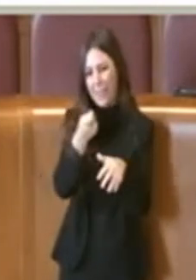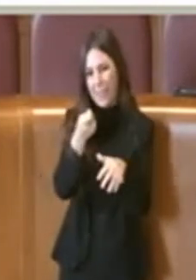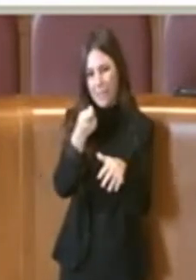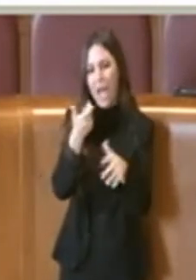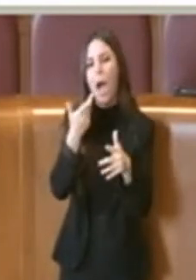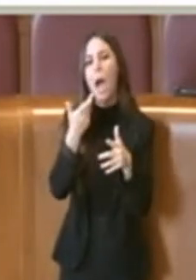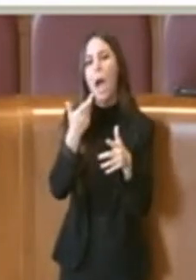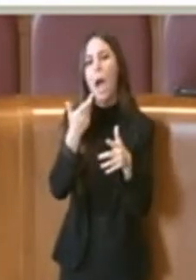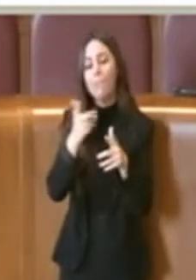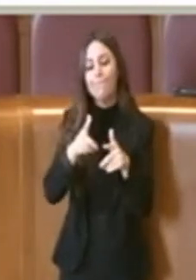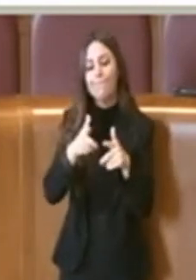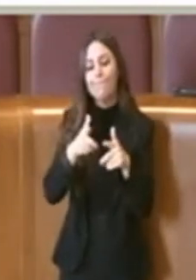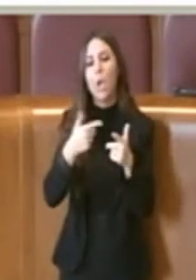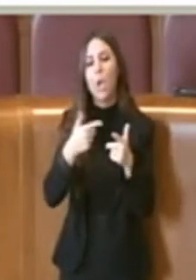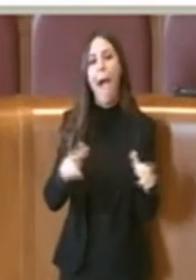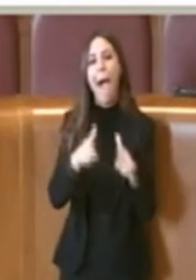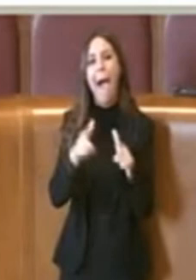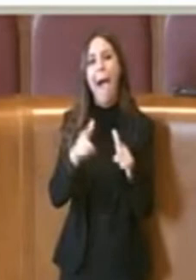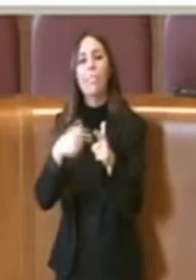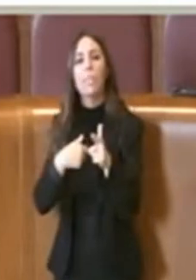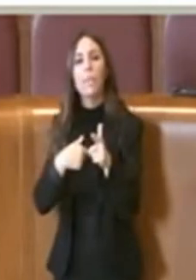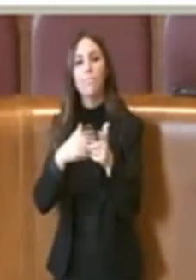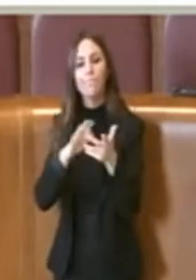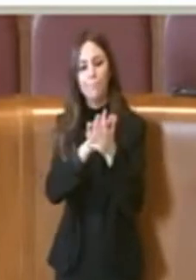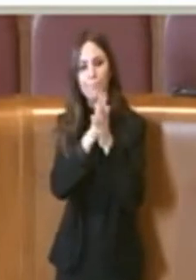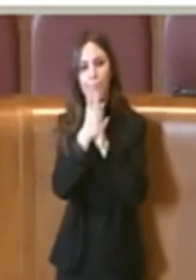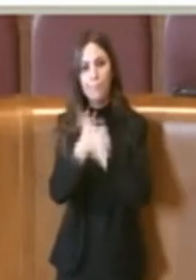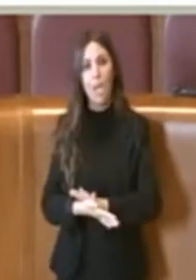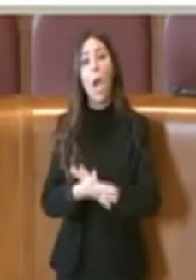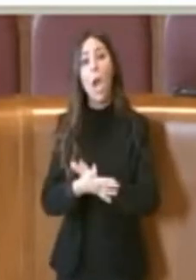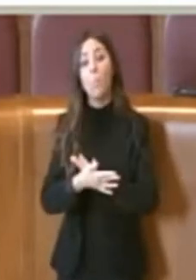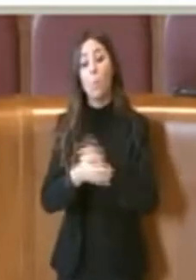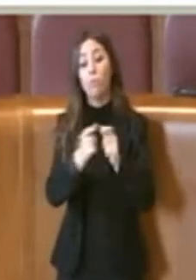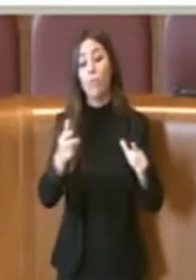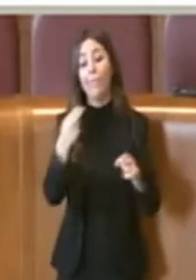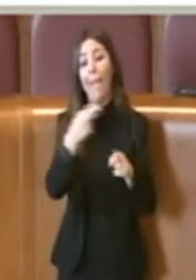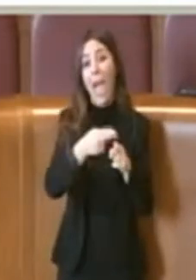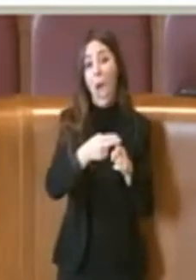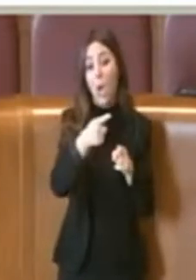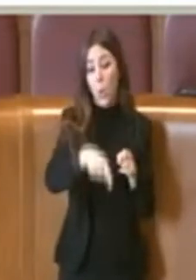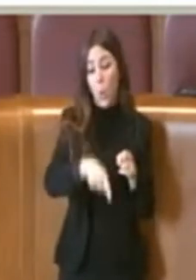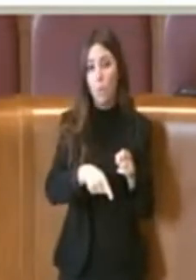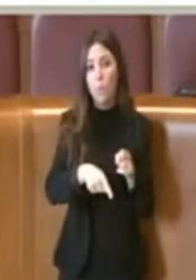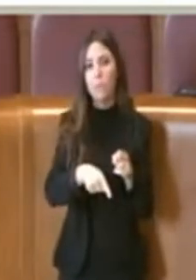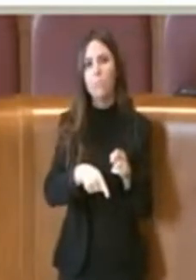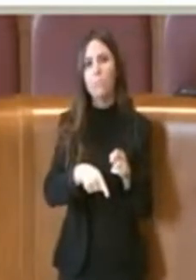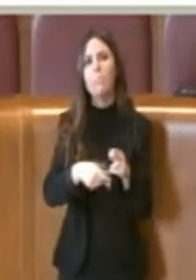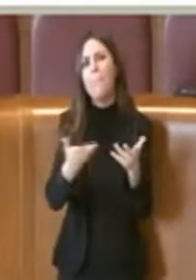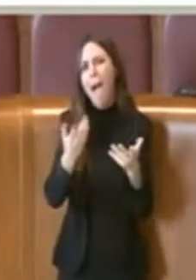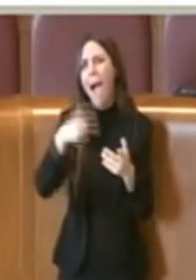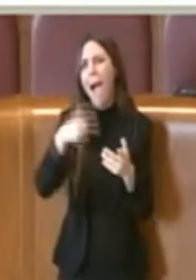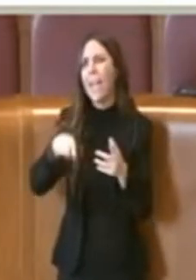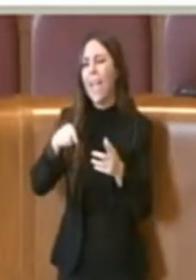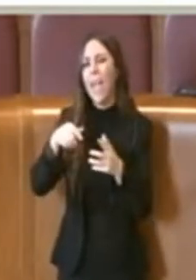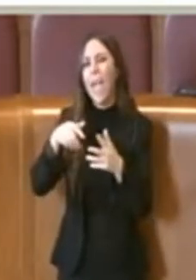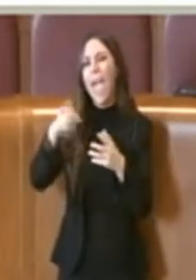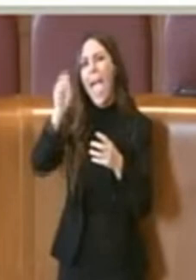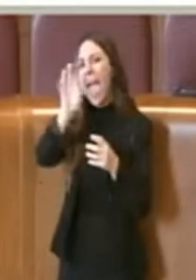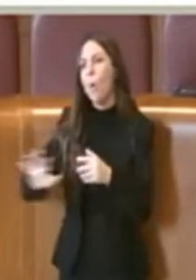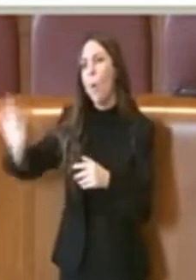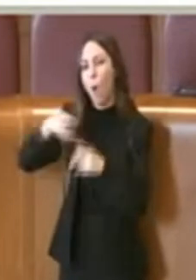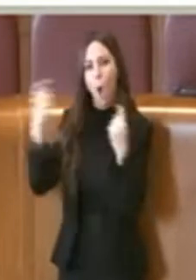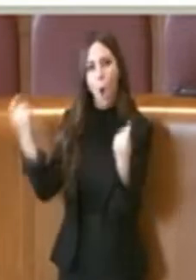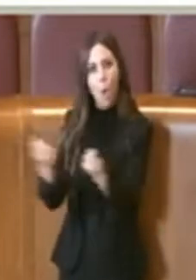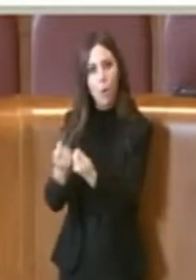soltanto la parte della nostra città, ma anche in Europa. Noi abbiamo